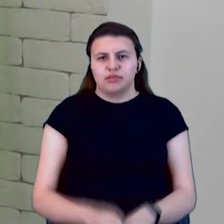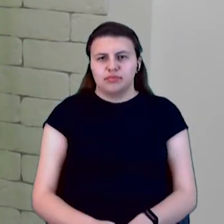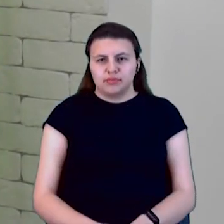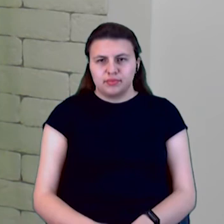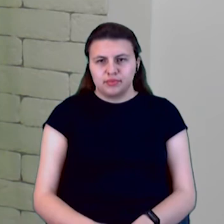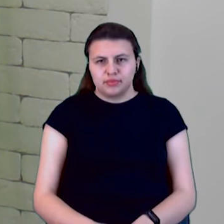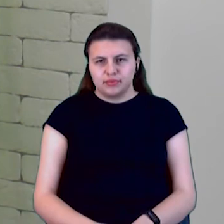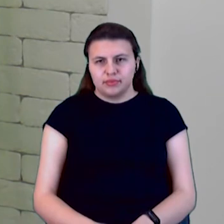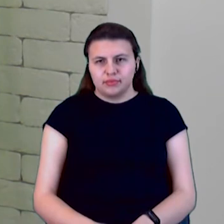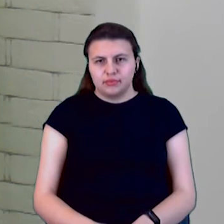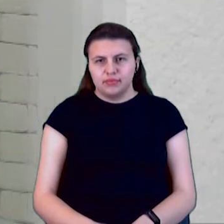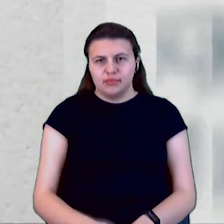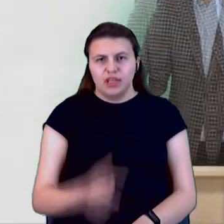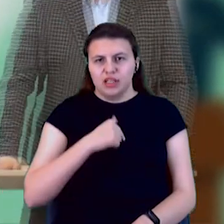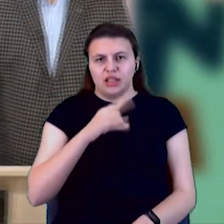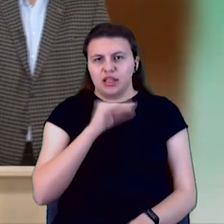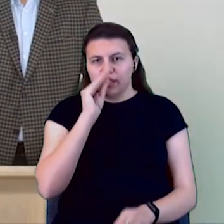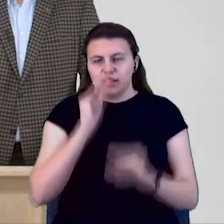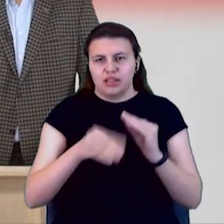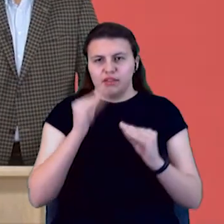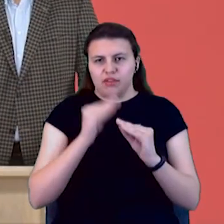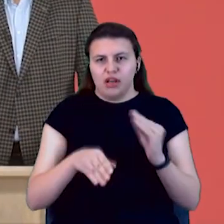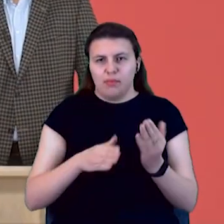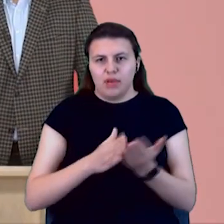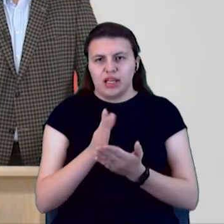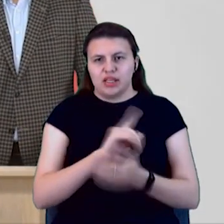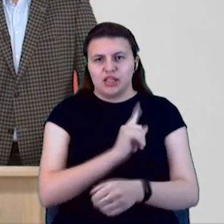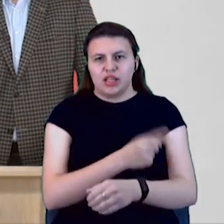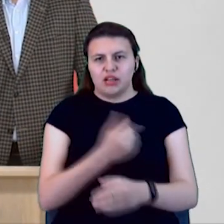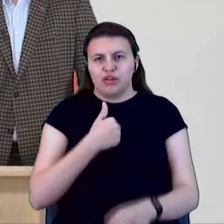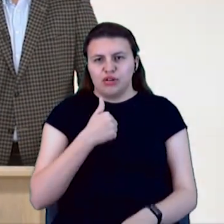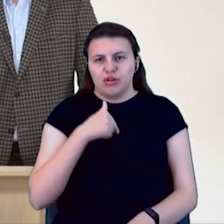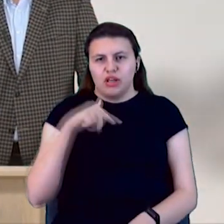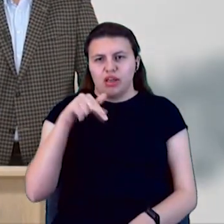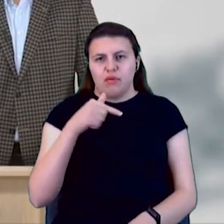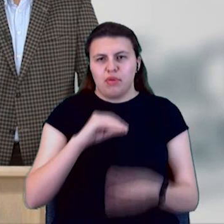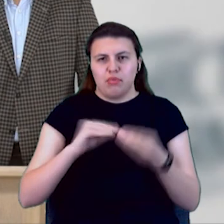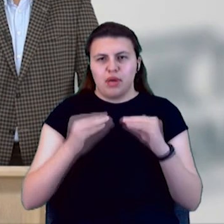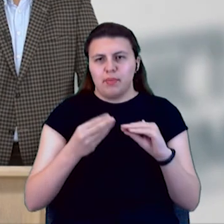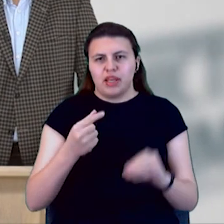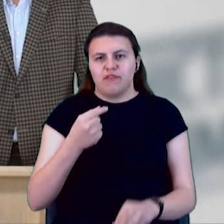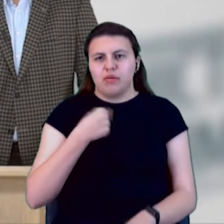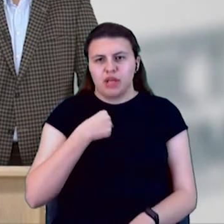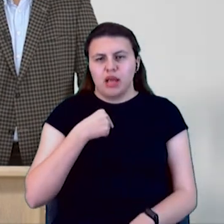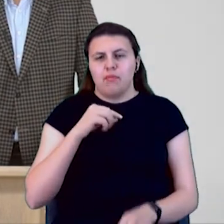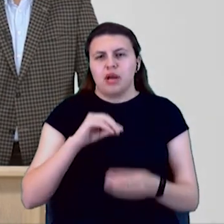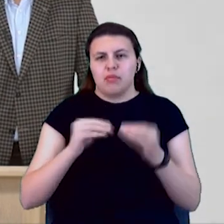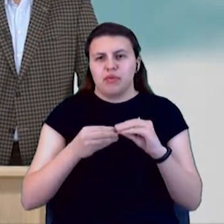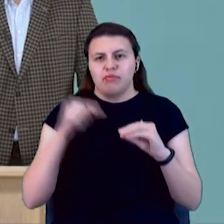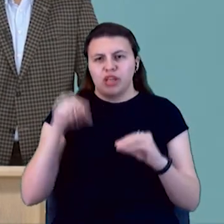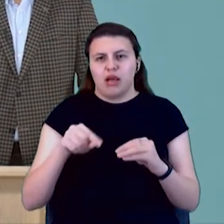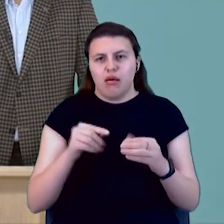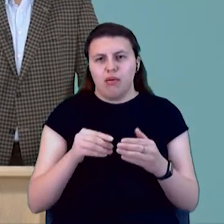Я ж не скриваю політичні сили, від яких я йду. Проблема не в мене в даному випадку, проблема в тих політичних лідерах, які